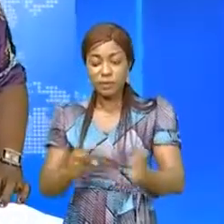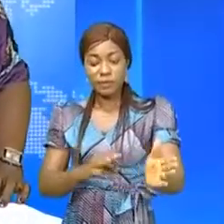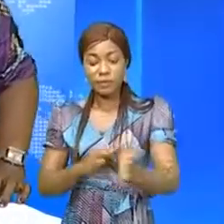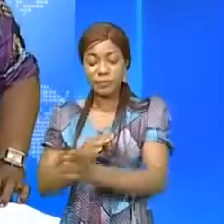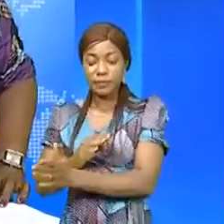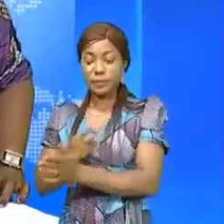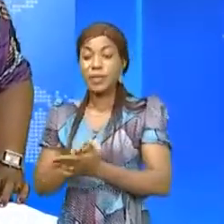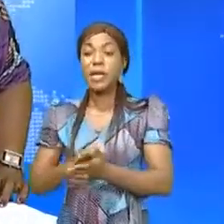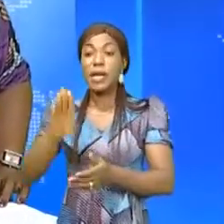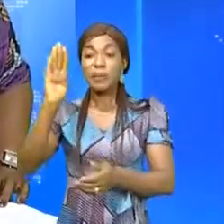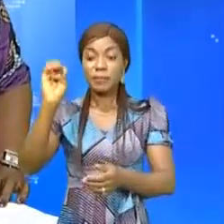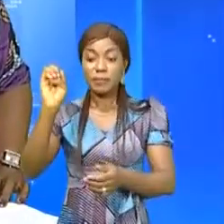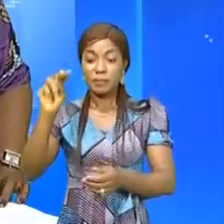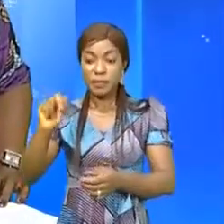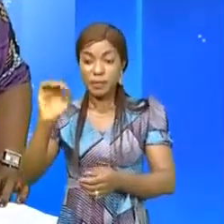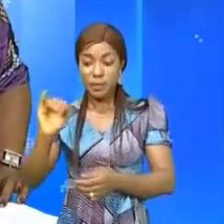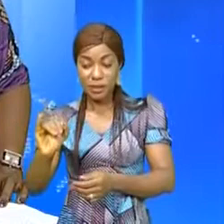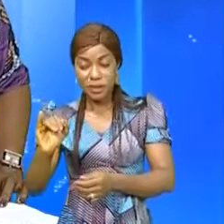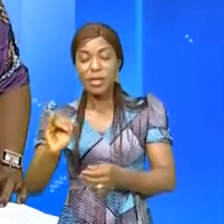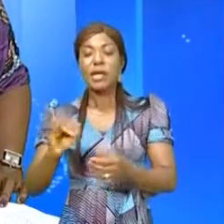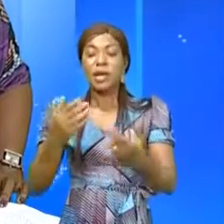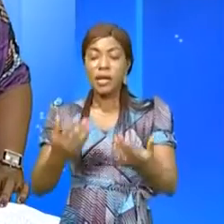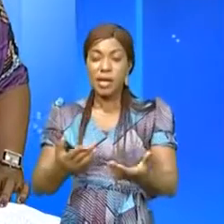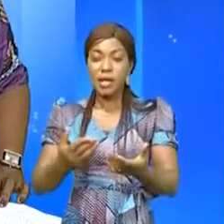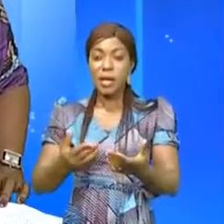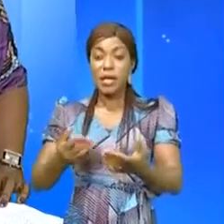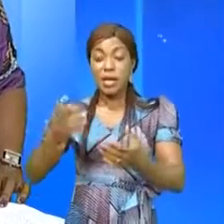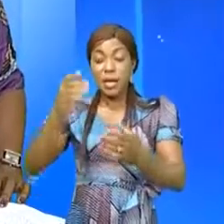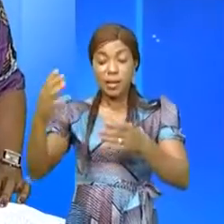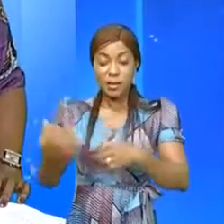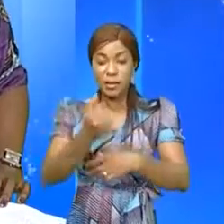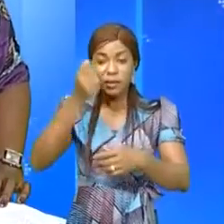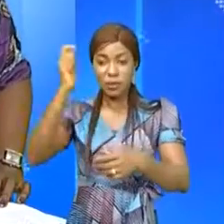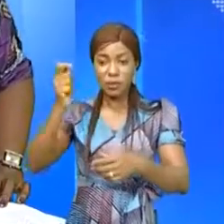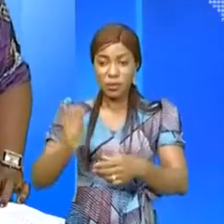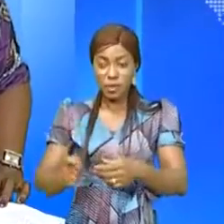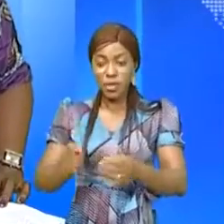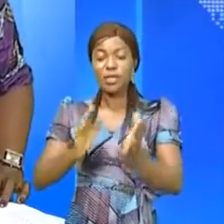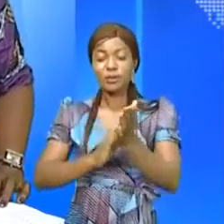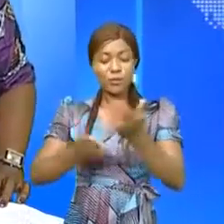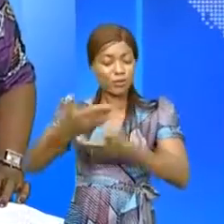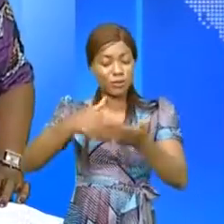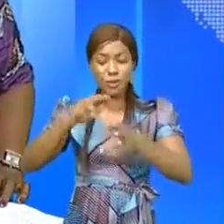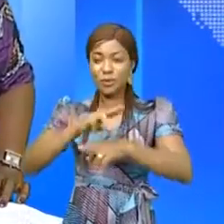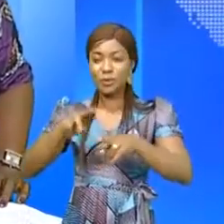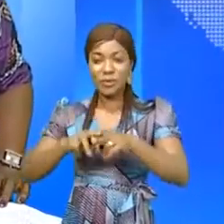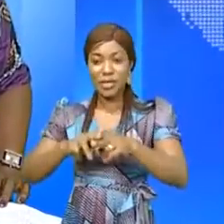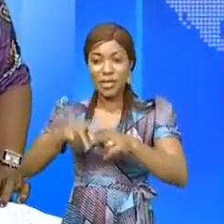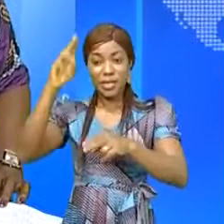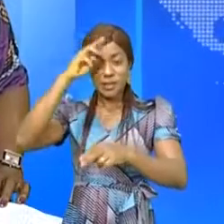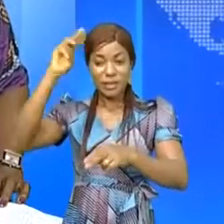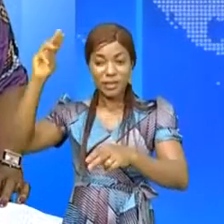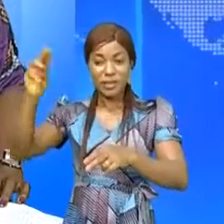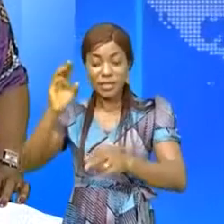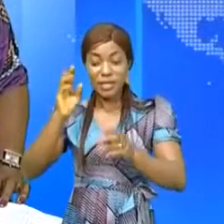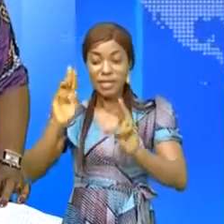Et à Béni dans les zones récupérées par les fardissés, les écoles et universités fonctionnent à nouveau. L'université chrétienne bilingue du